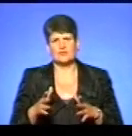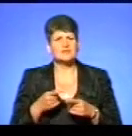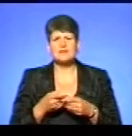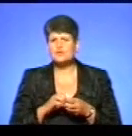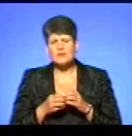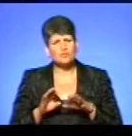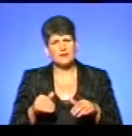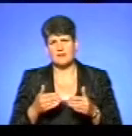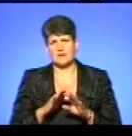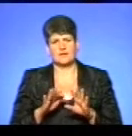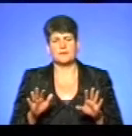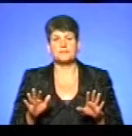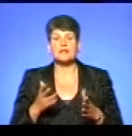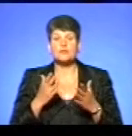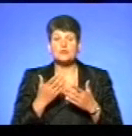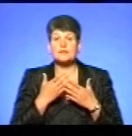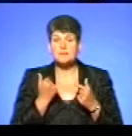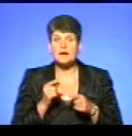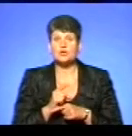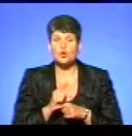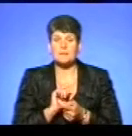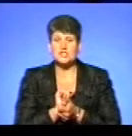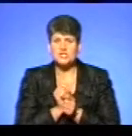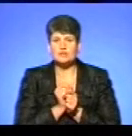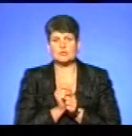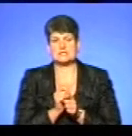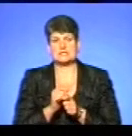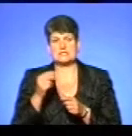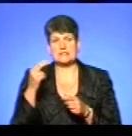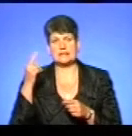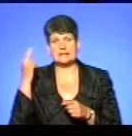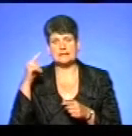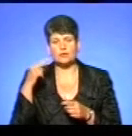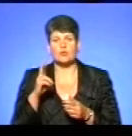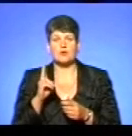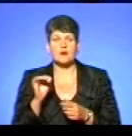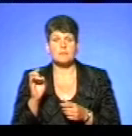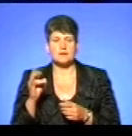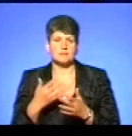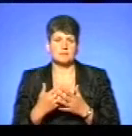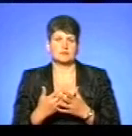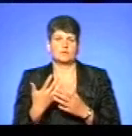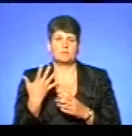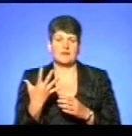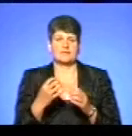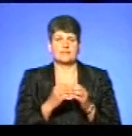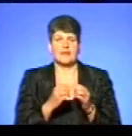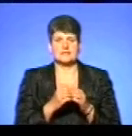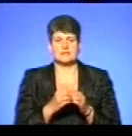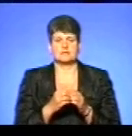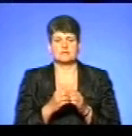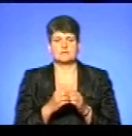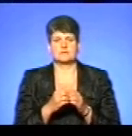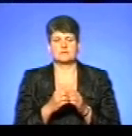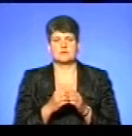результату не дає. Якщо, навіть немає такої норми щільності, кабанат, яке просто рекомендації є, в межах 5-10 кабанів на